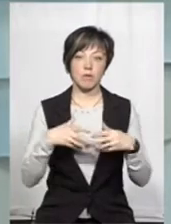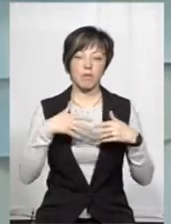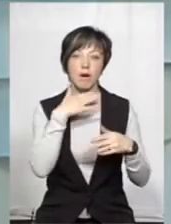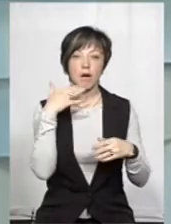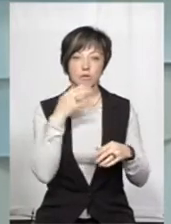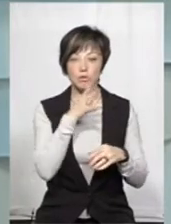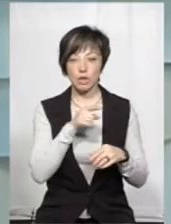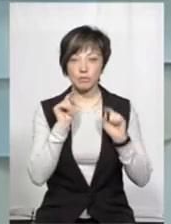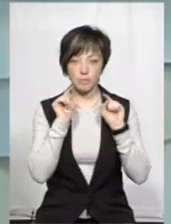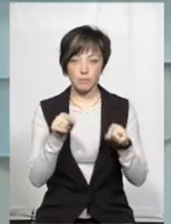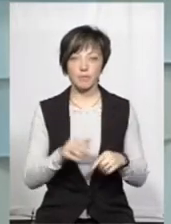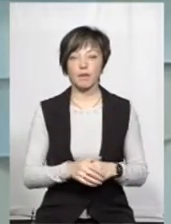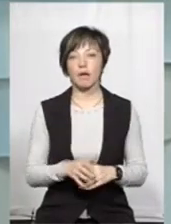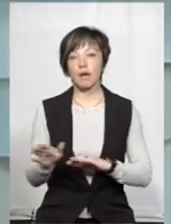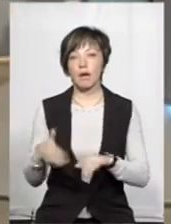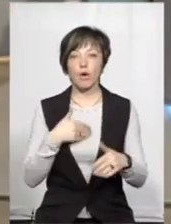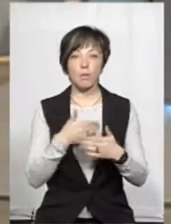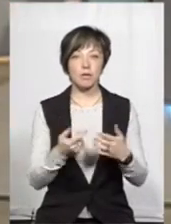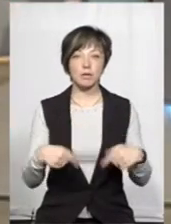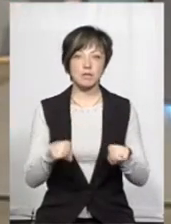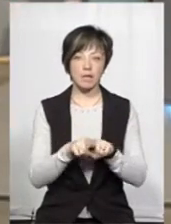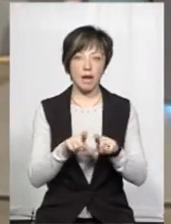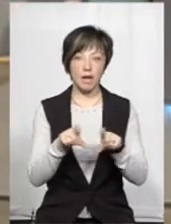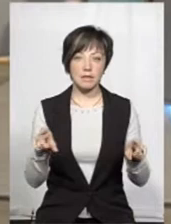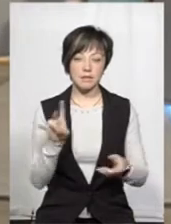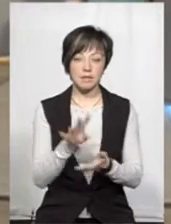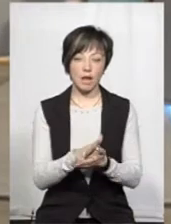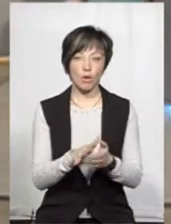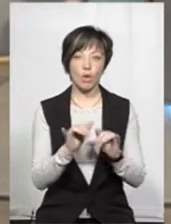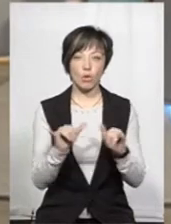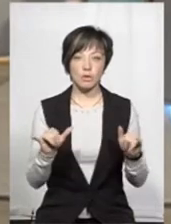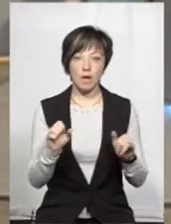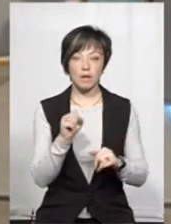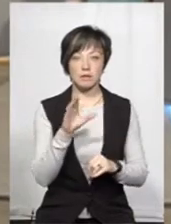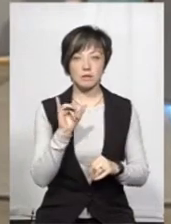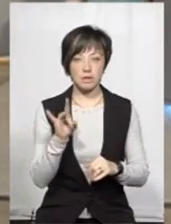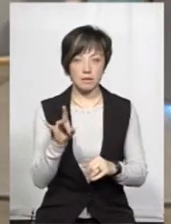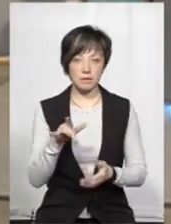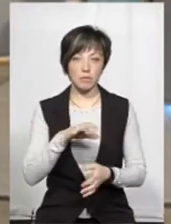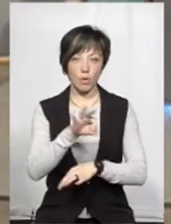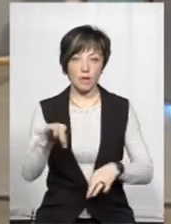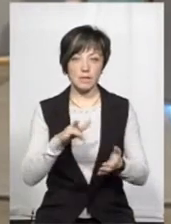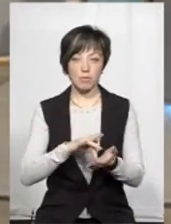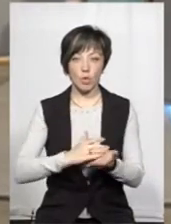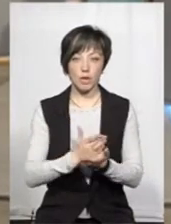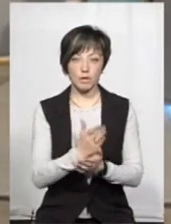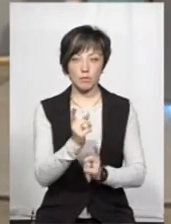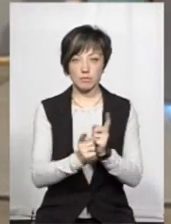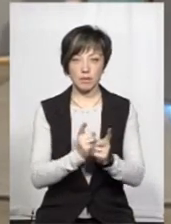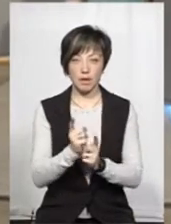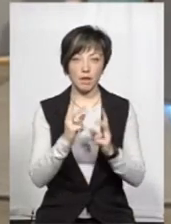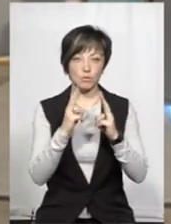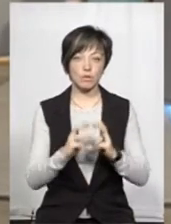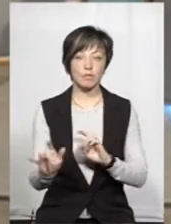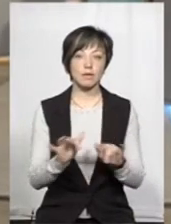багато час. Громадська організація агентства сталого розвитку АСТЕР у межах проєкту Центру політико-правових реформ